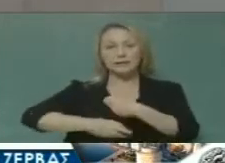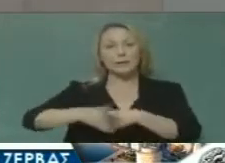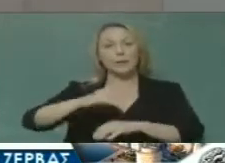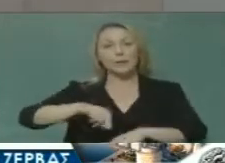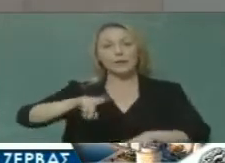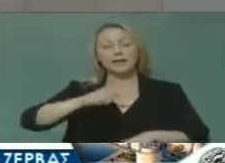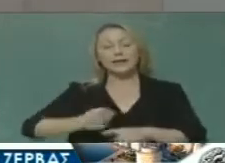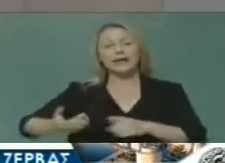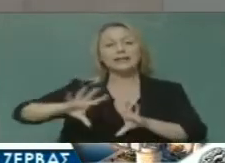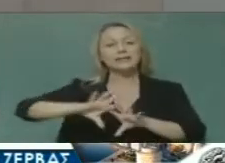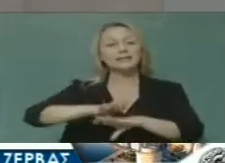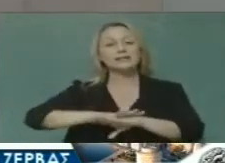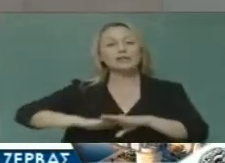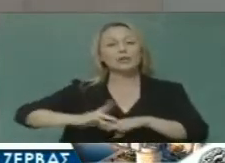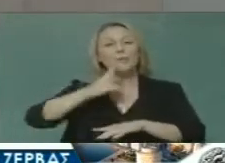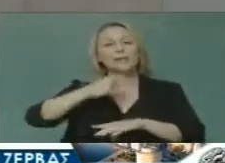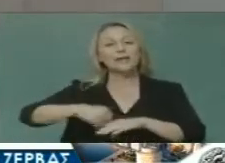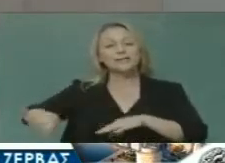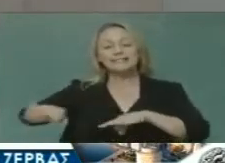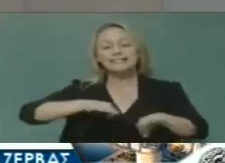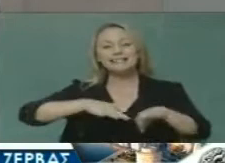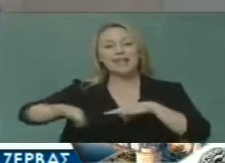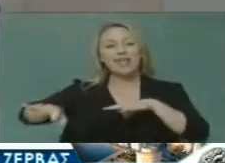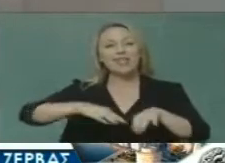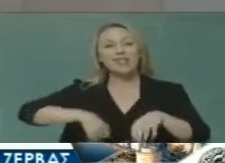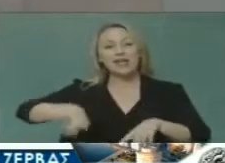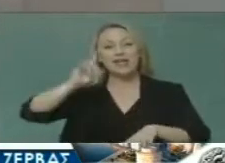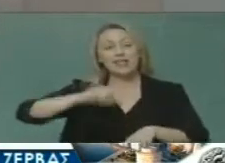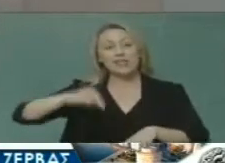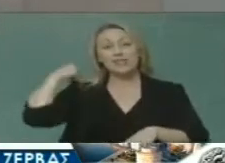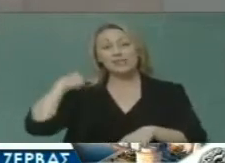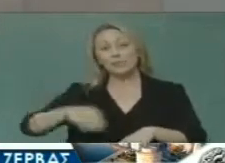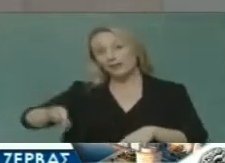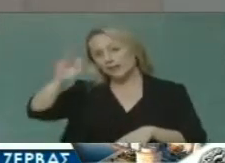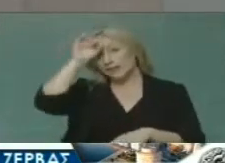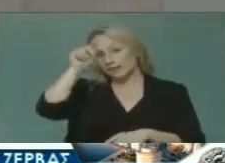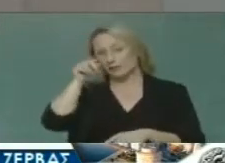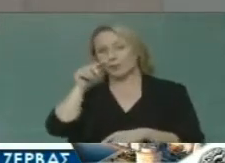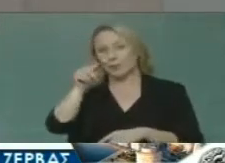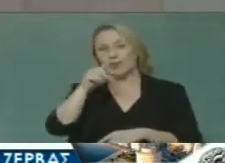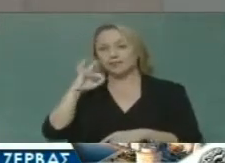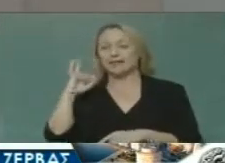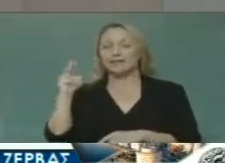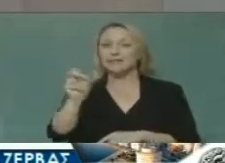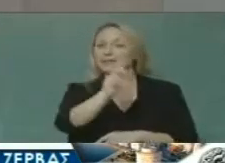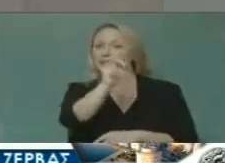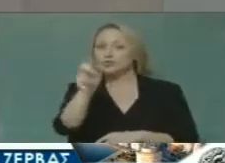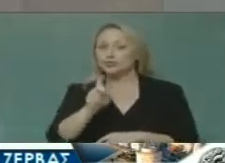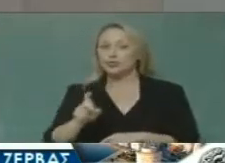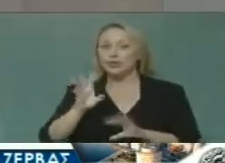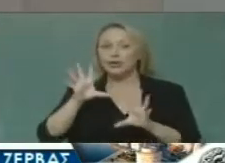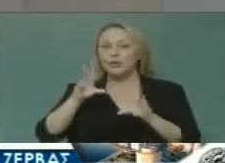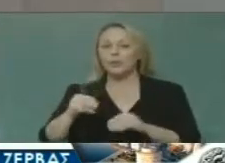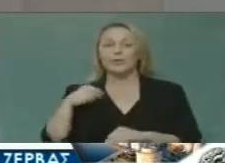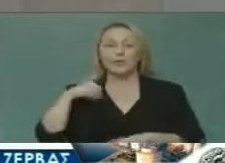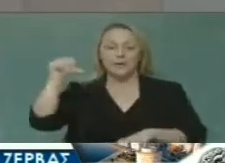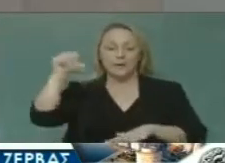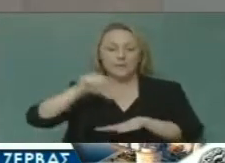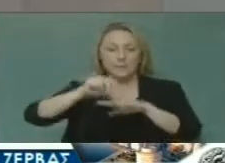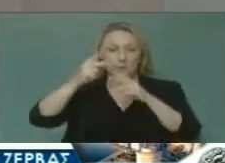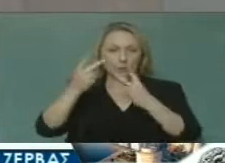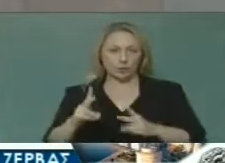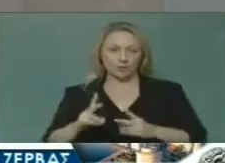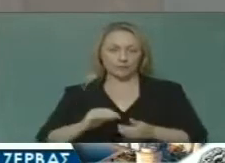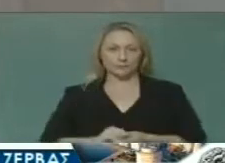Αστυνομίας καθώς και σειρά άλλων πρωτοβουλειών που αποσκοπούν στη βελτίωση της καθημερινότητας στο αστικό περιβάλλον. Αν θα